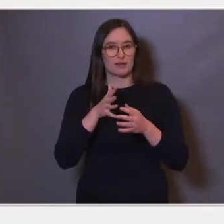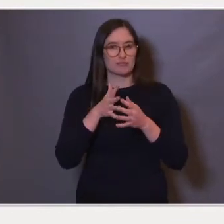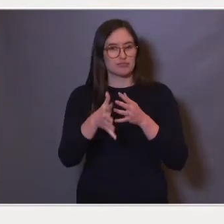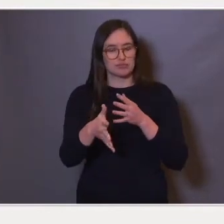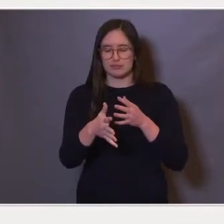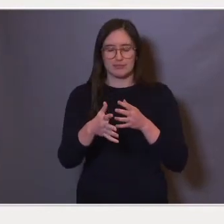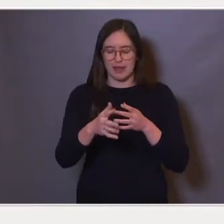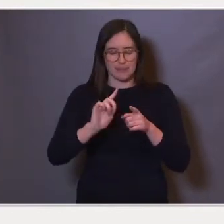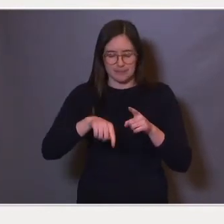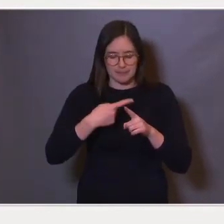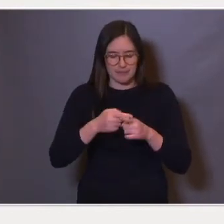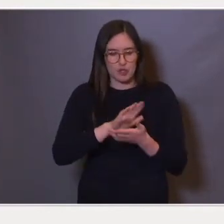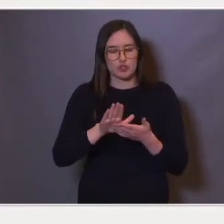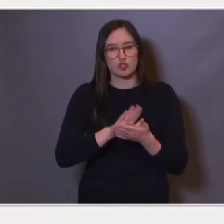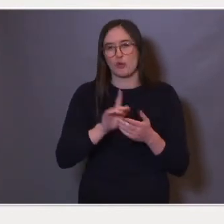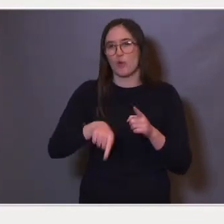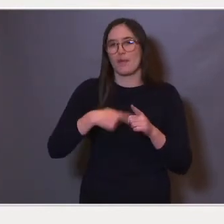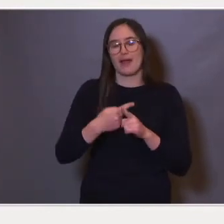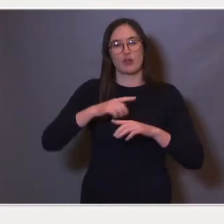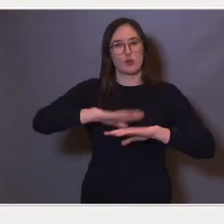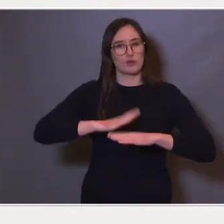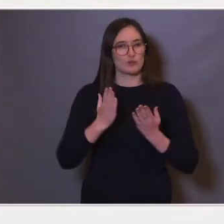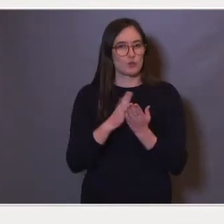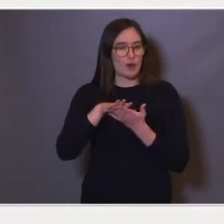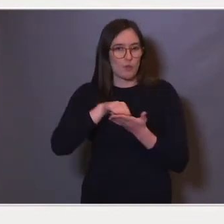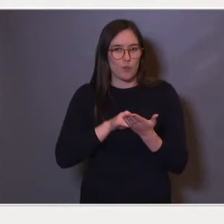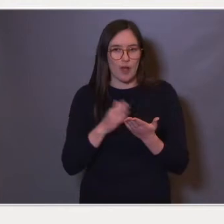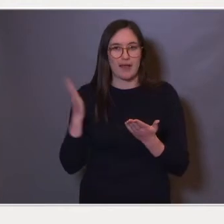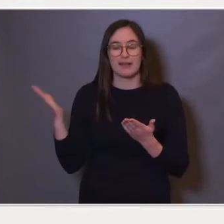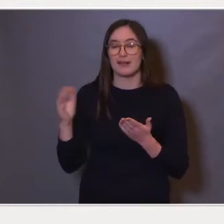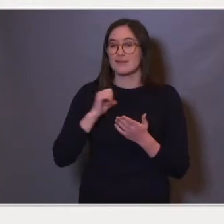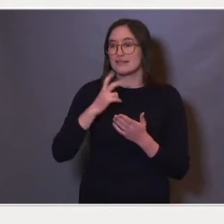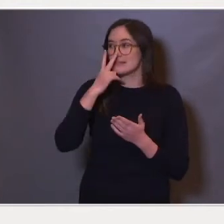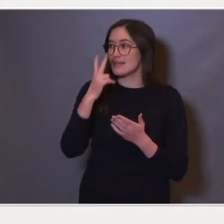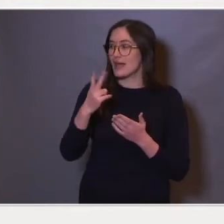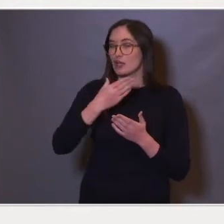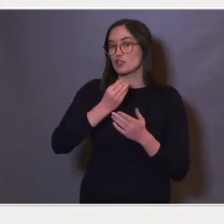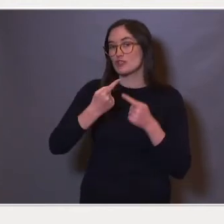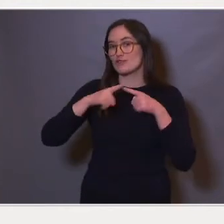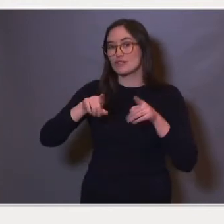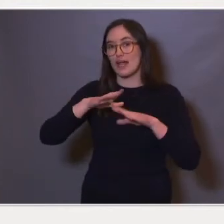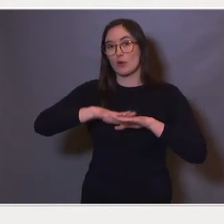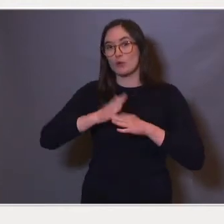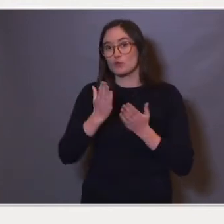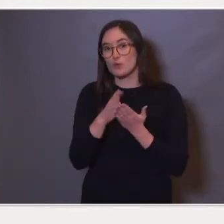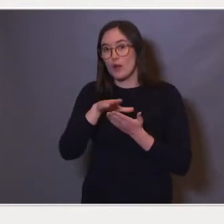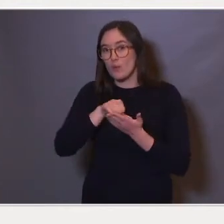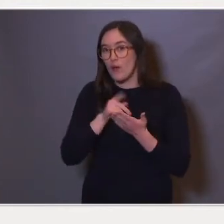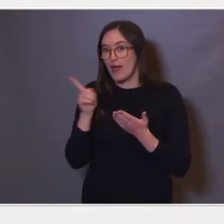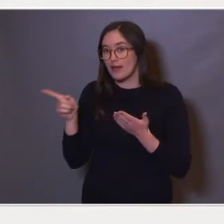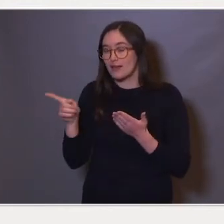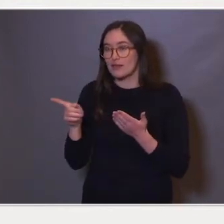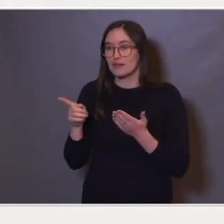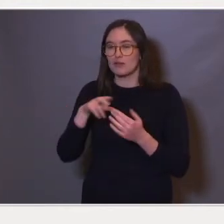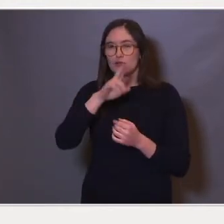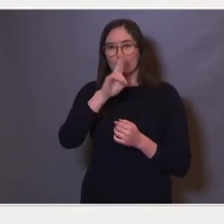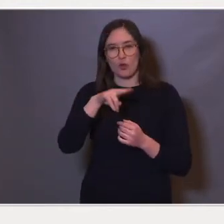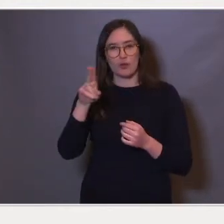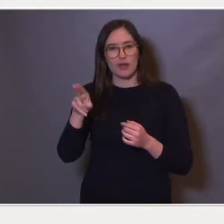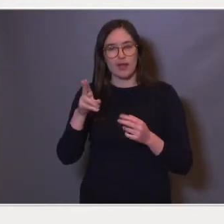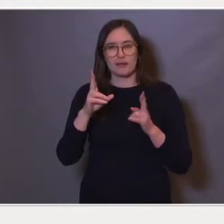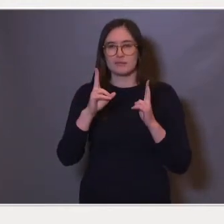Nei, unnskyld, her er grunnskolepoeng her også. Hvis vi ser på kjønnsforskjellen i grunnskolepoeng, så er den i Norge den